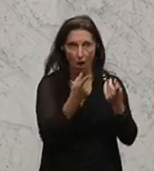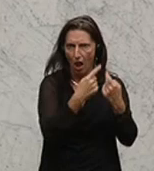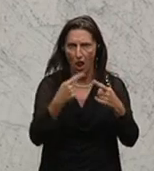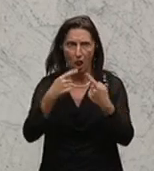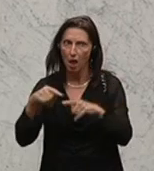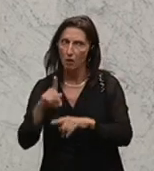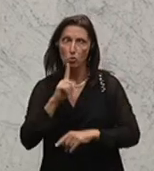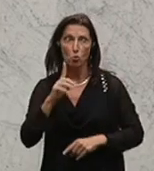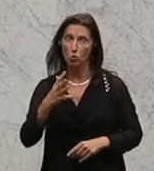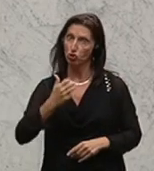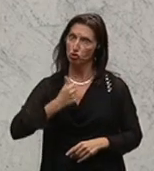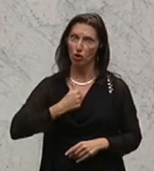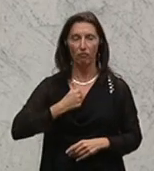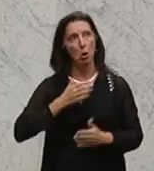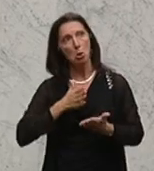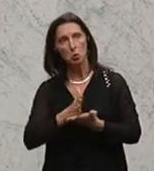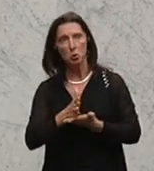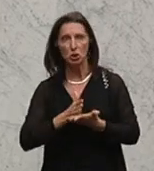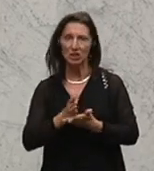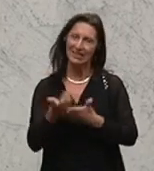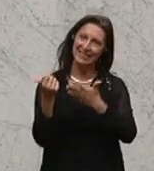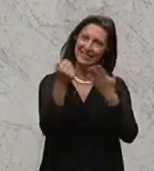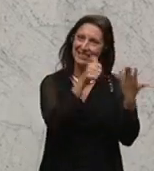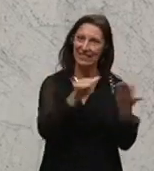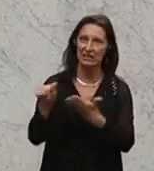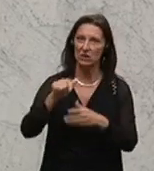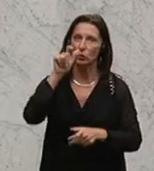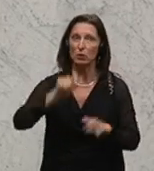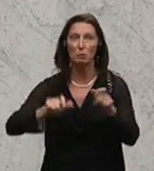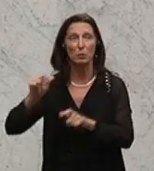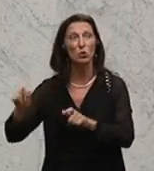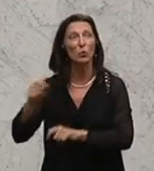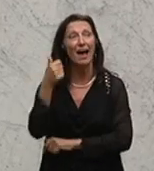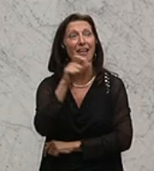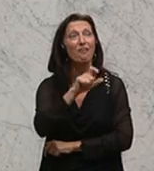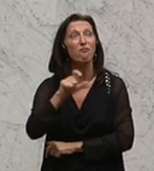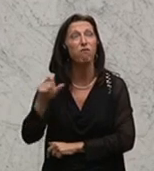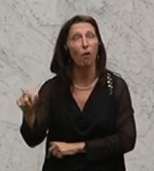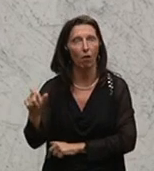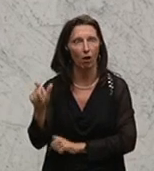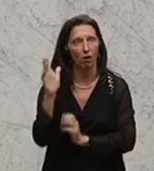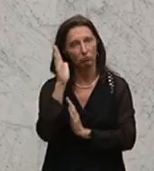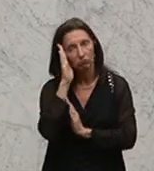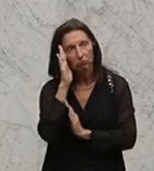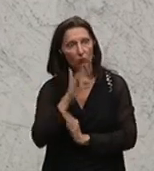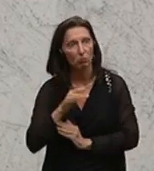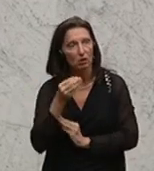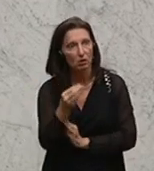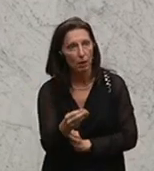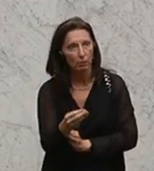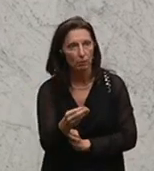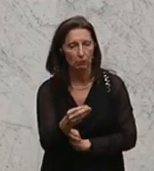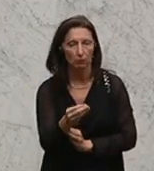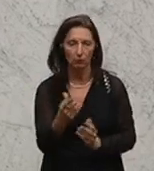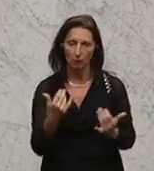nur, durchschnittlich 600 Flüchtlinge pro Woche zu übernehmen. Und wer eins und eins